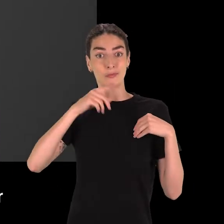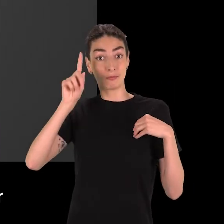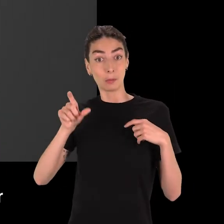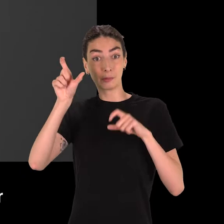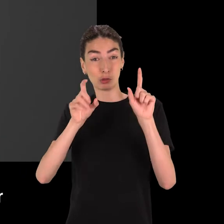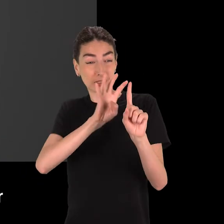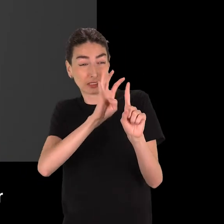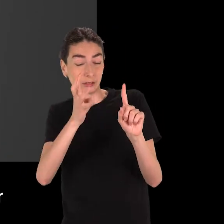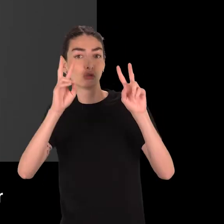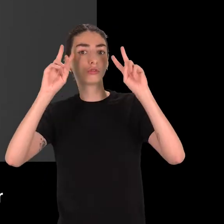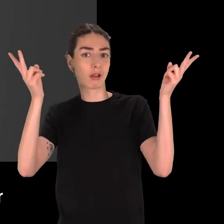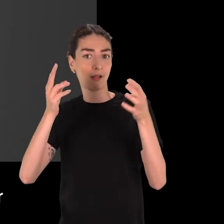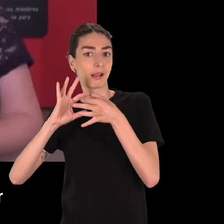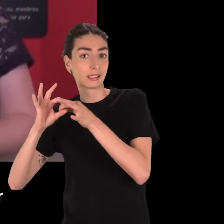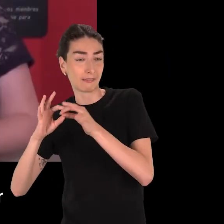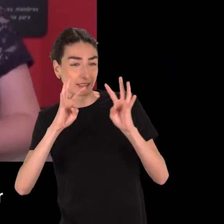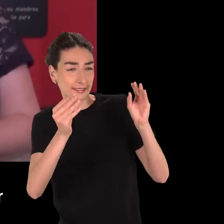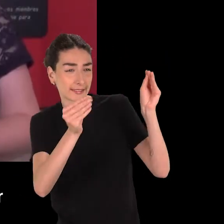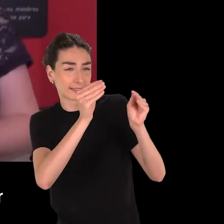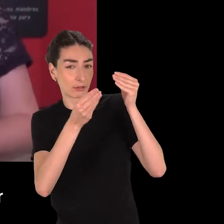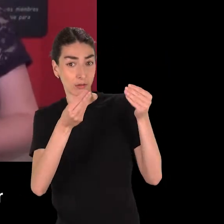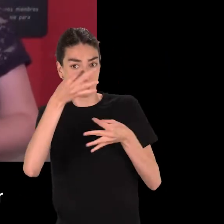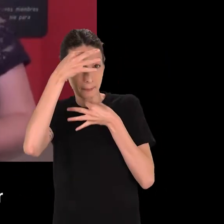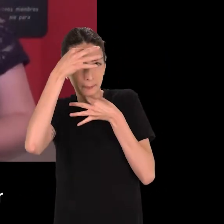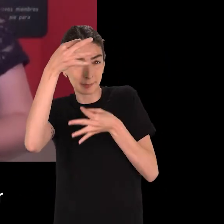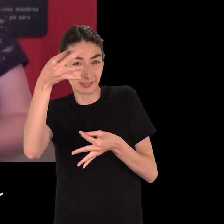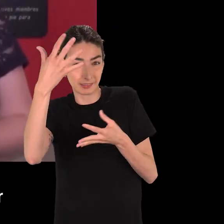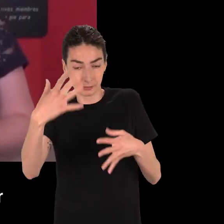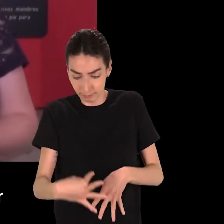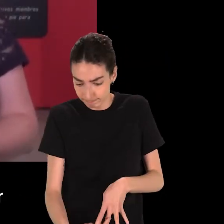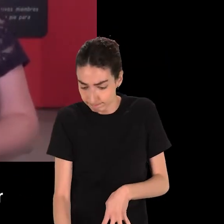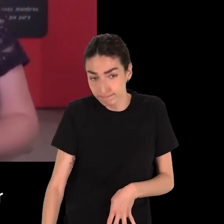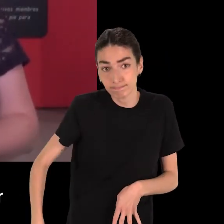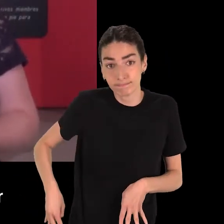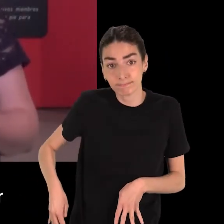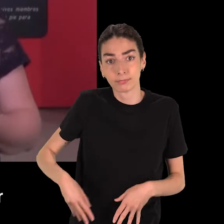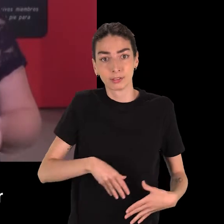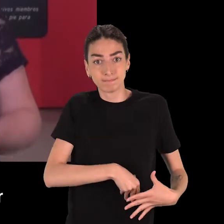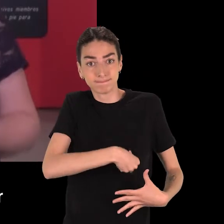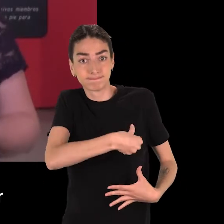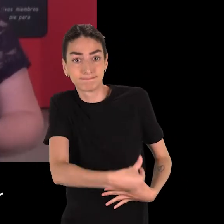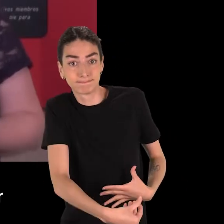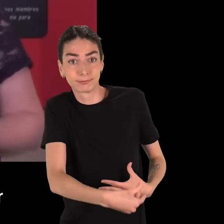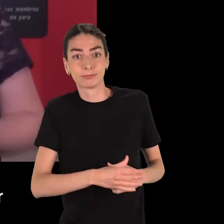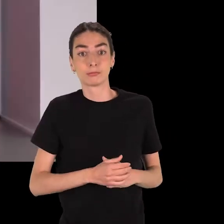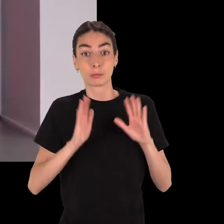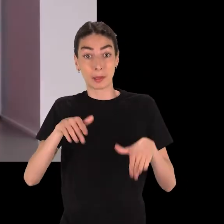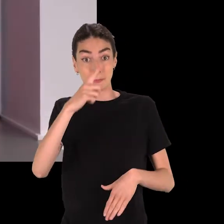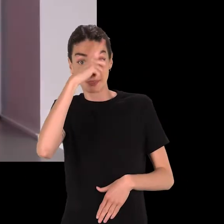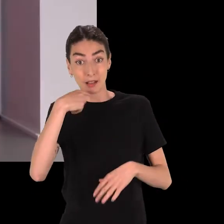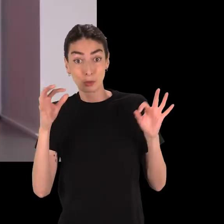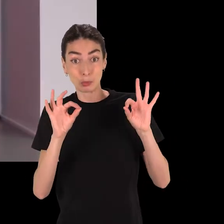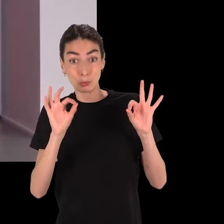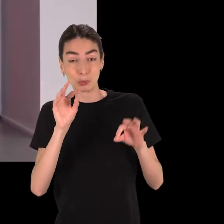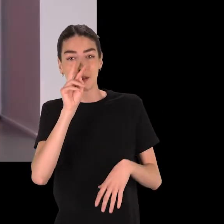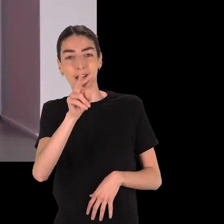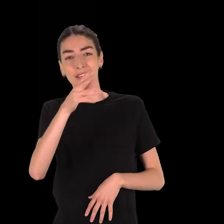plusieurs personnes, souvent des esclaves, pour le draper correctement et révéler des plis très codifiés, le sinus et l'umbo. Malgré son